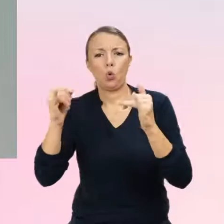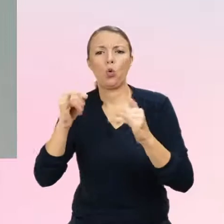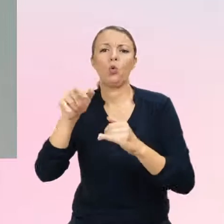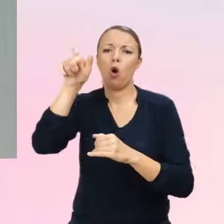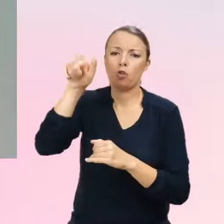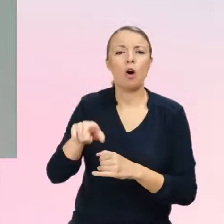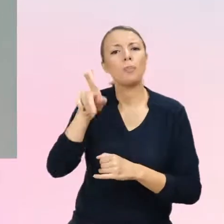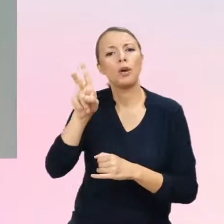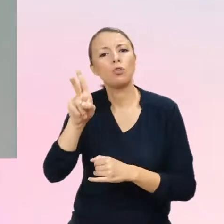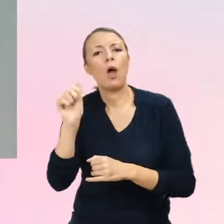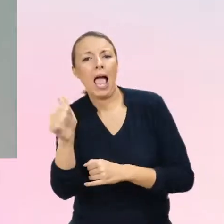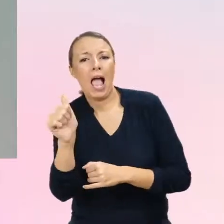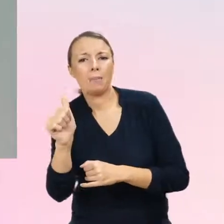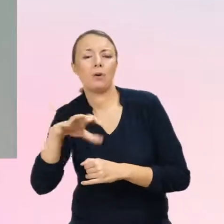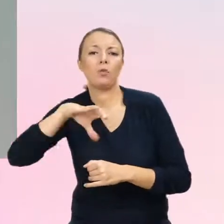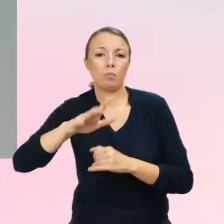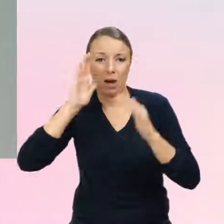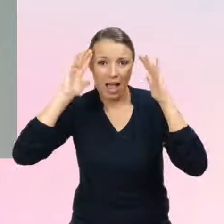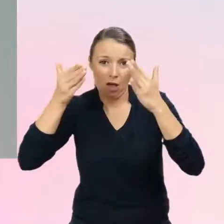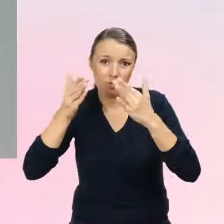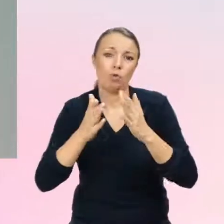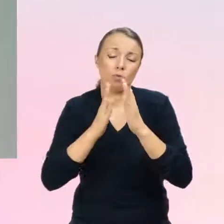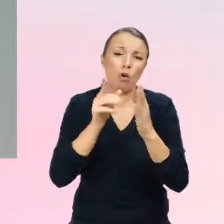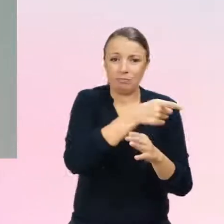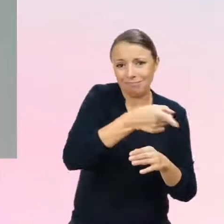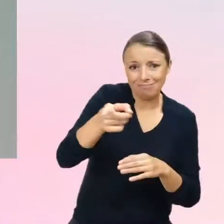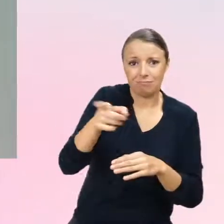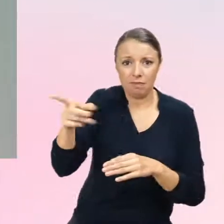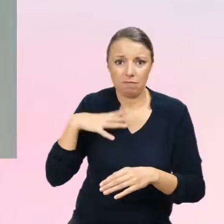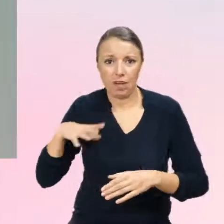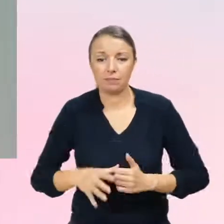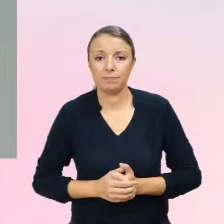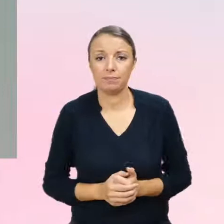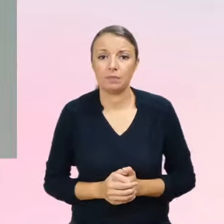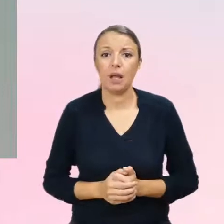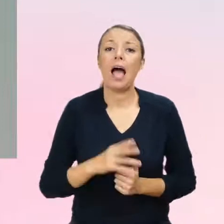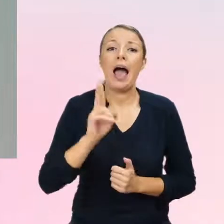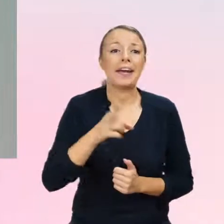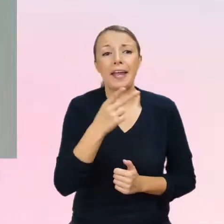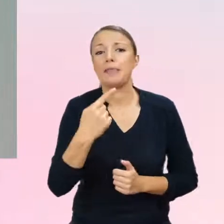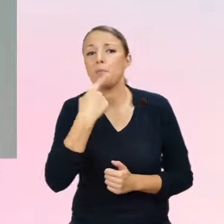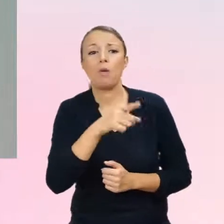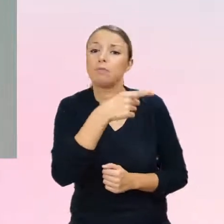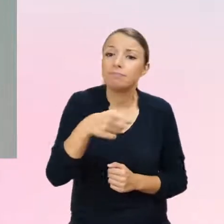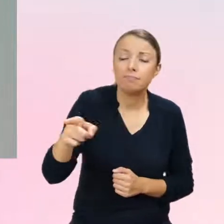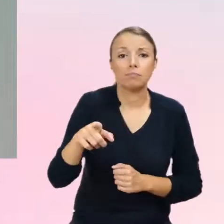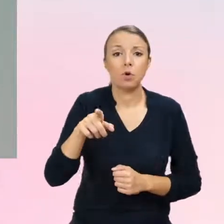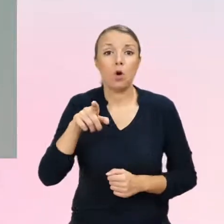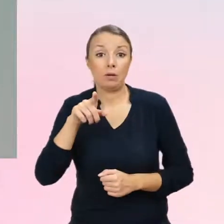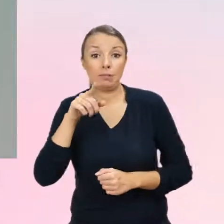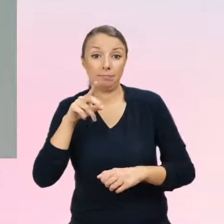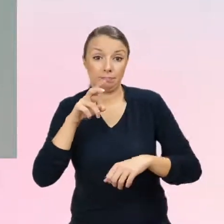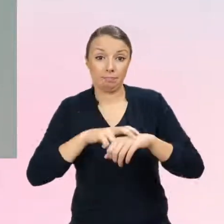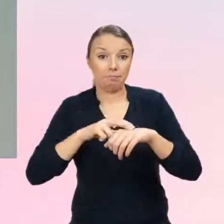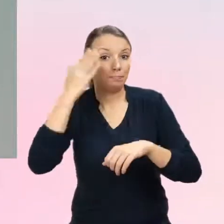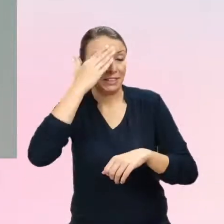kiedy odsyła? Odsyła wtedy psychiatra, jeżeli ustabilizuje